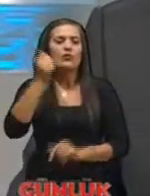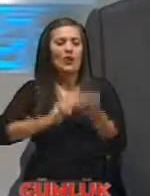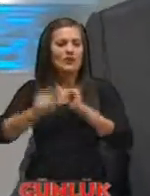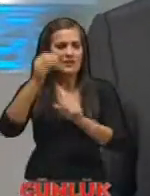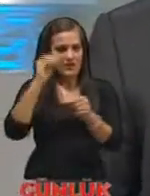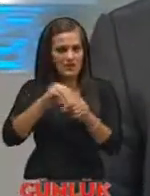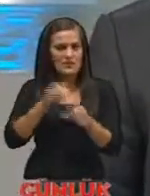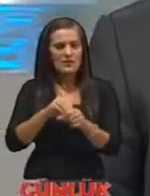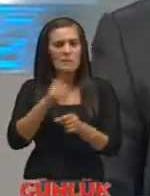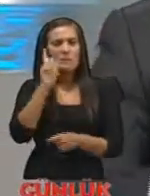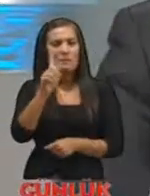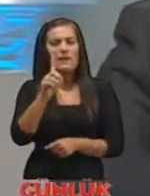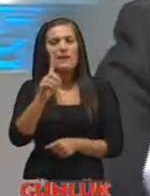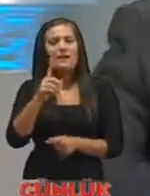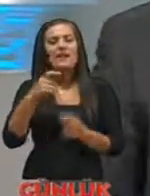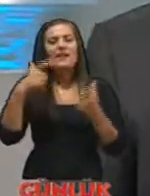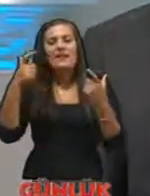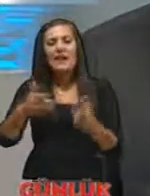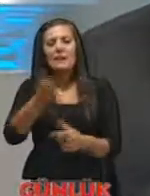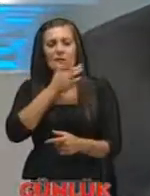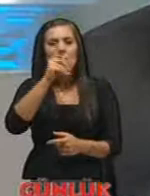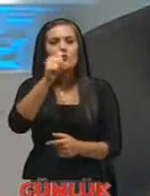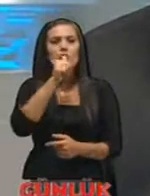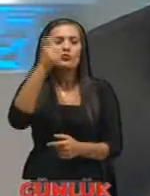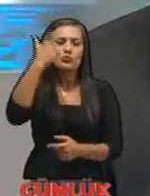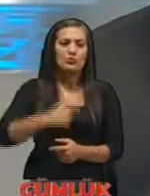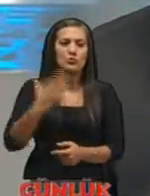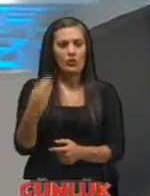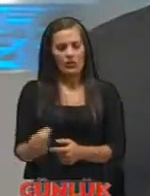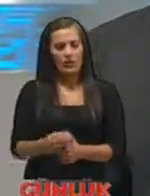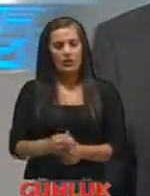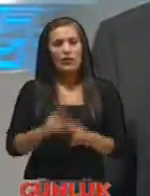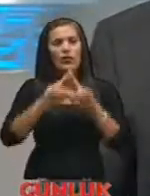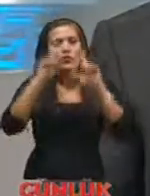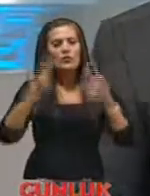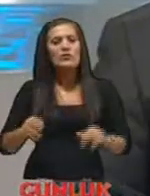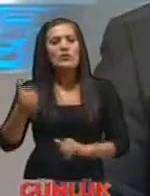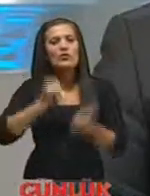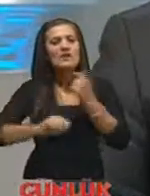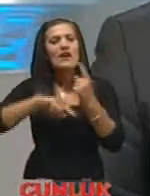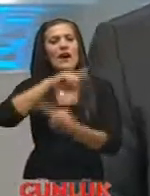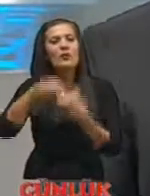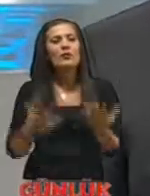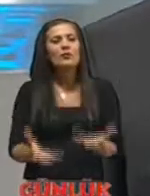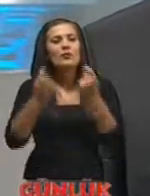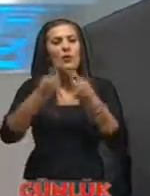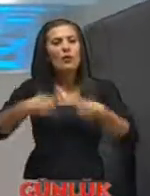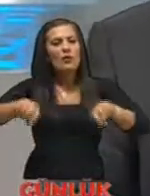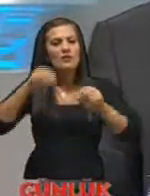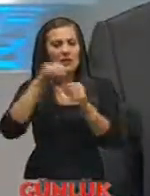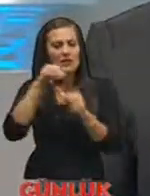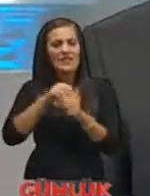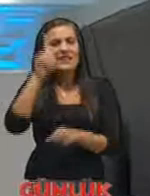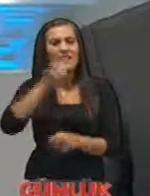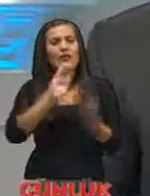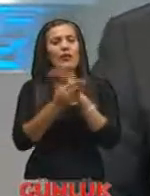çerçevesinde Bir yer bilimci bir sucu olarak da Uluslararası Üniversite Arama Kurtarma Konseyi'nin ilk